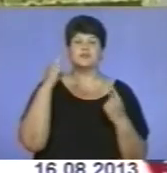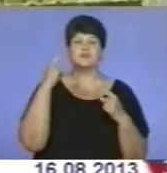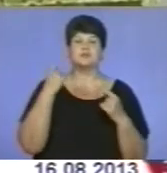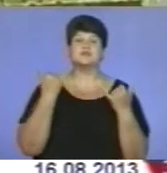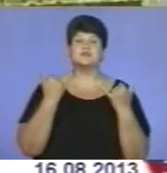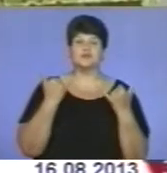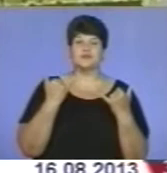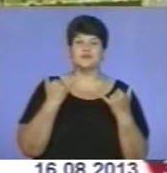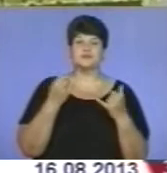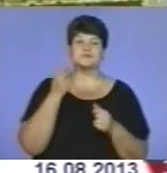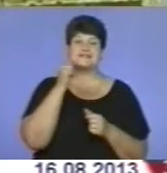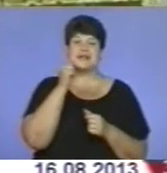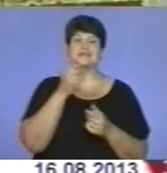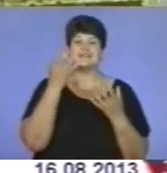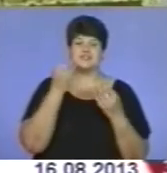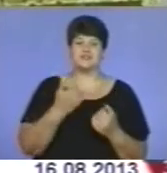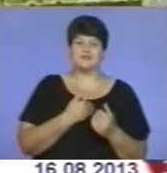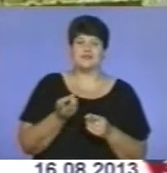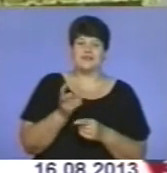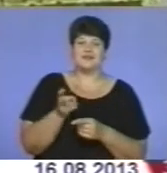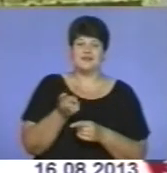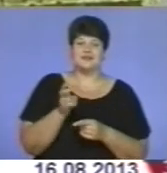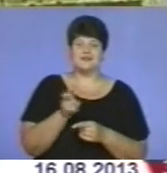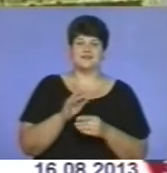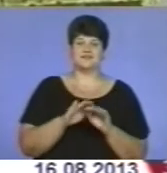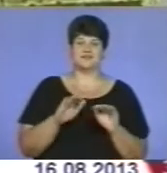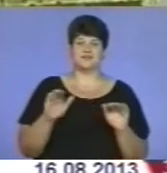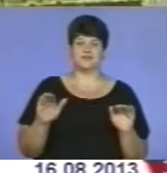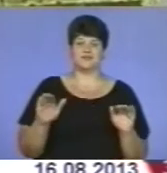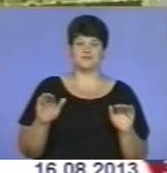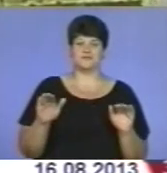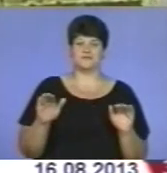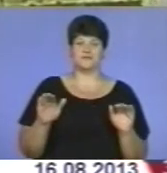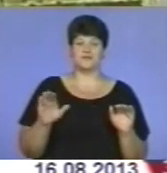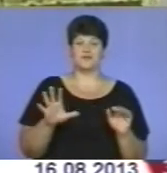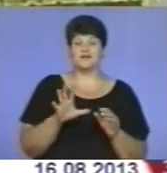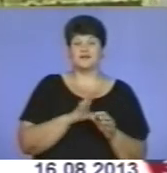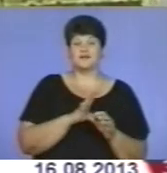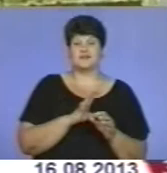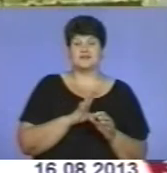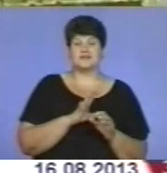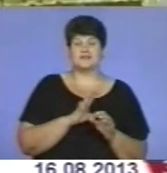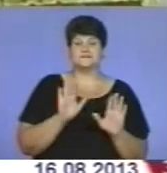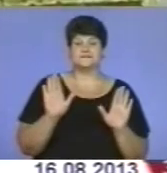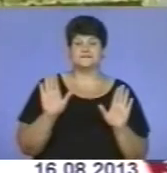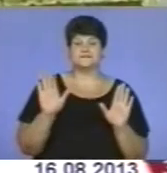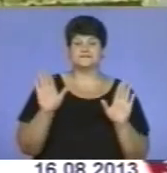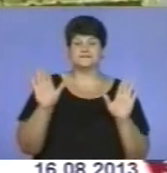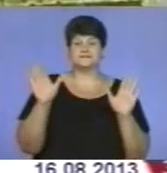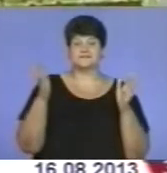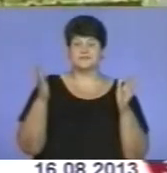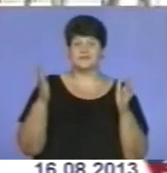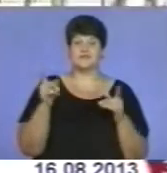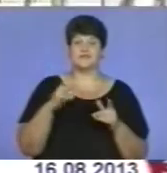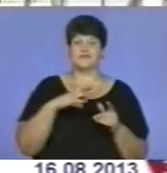сьогодні, щоб вони завтра хотіли прийти до нашого садочку. Ну, якось так, якось воно так все вийде